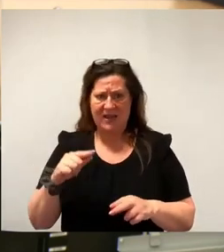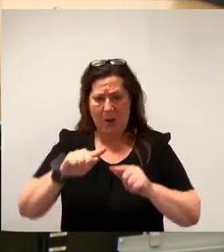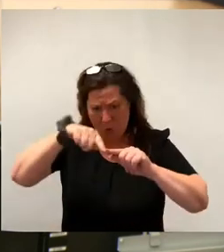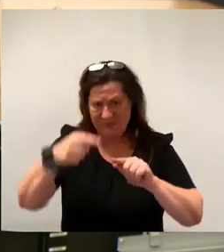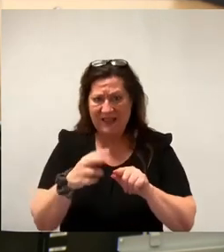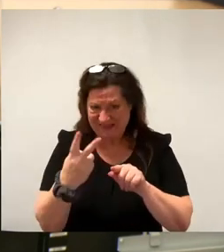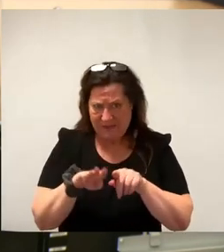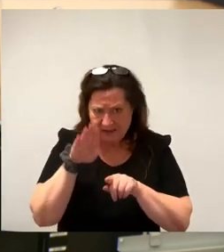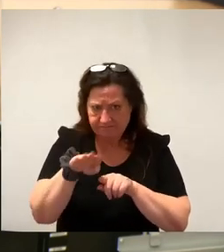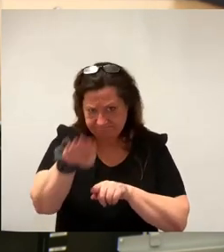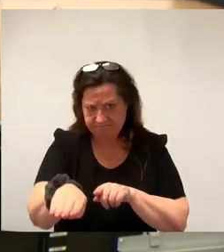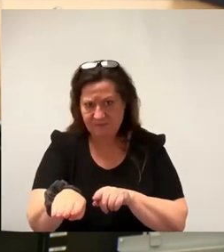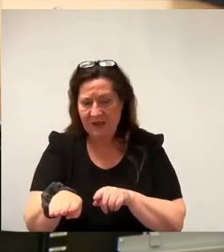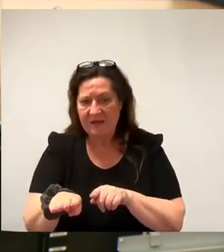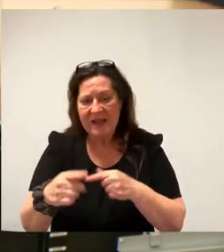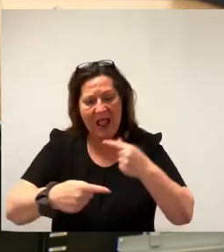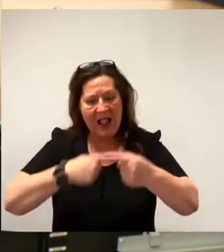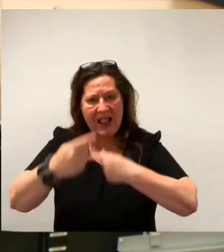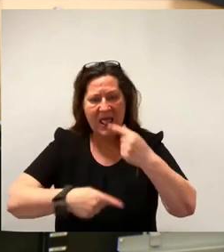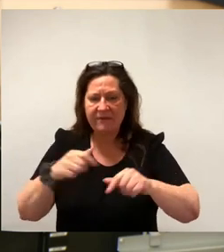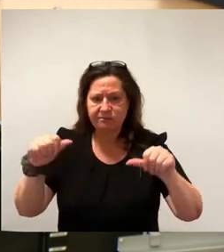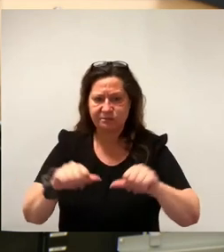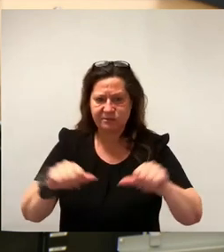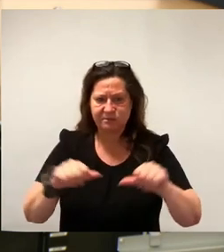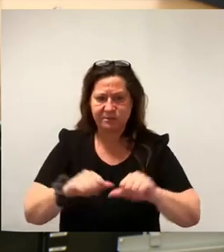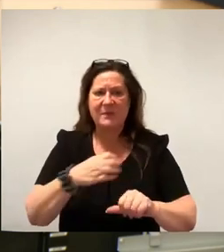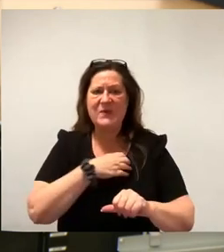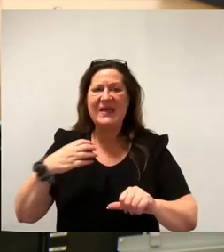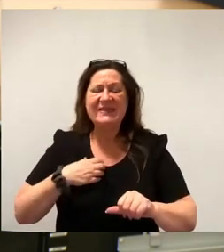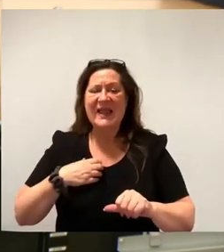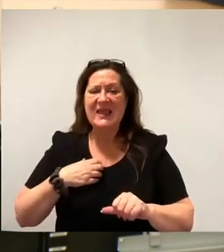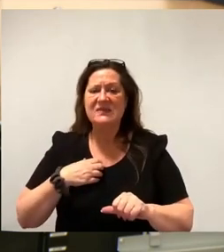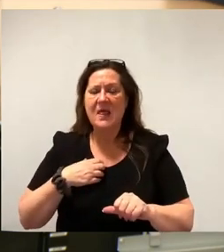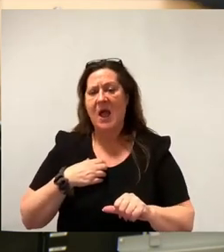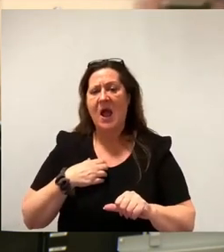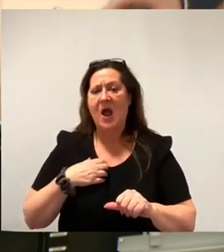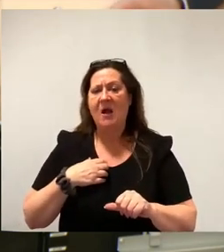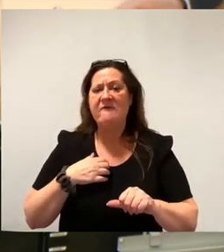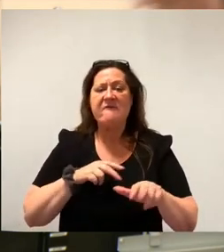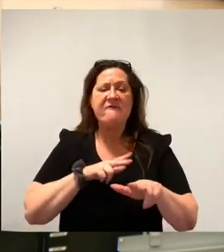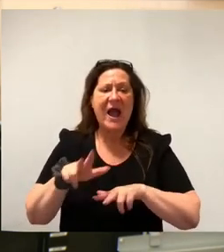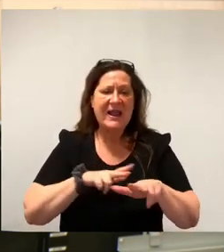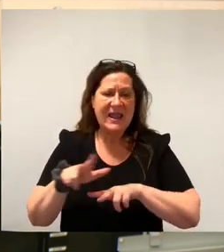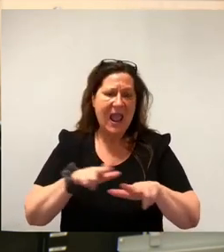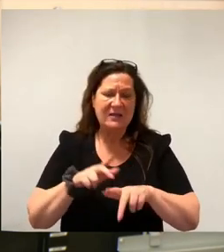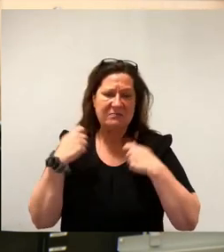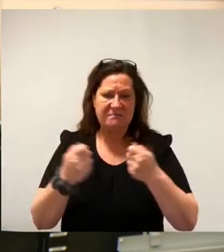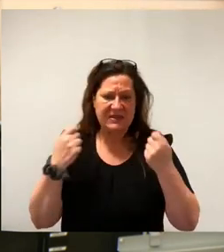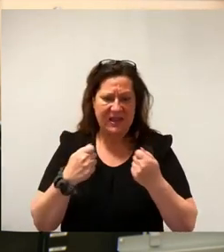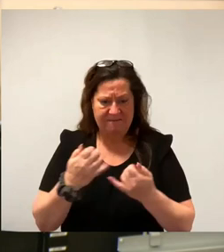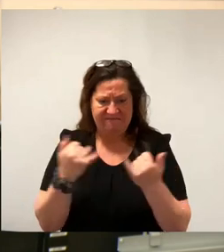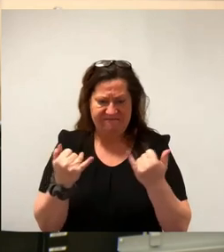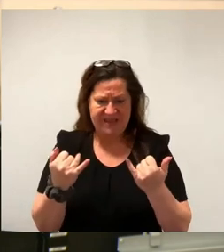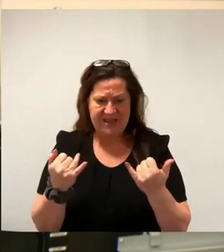der laufenden Verluste der Dresdner Verkehrsbetriebe AG zu klären. Ein weiteres Thema ist die